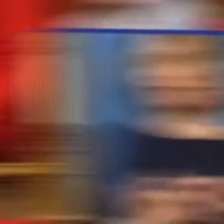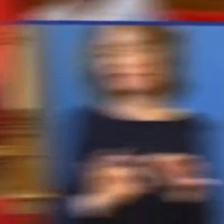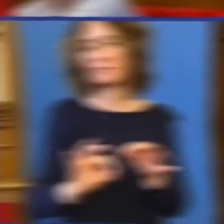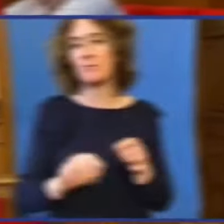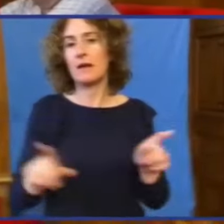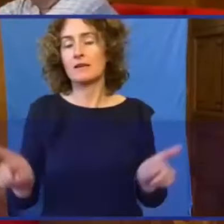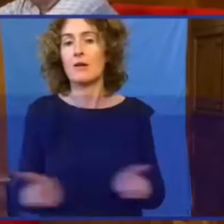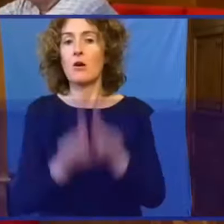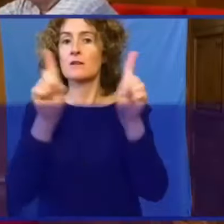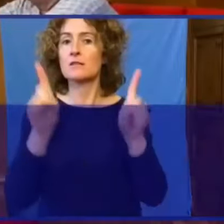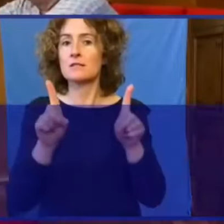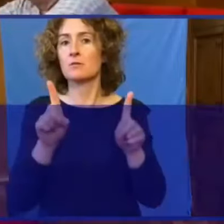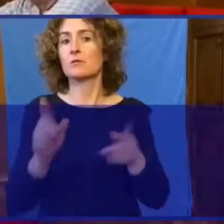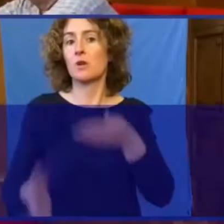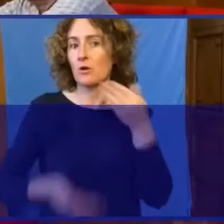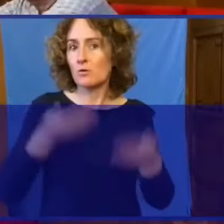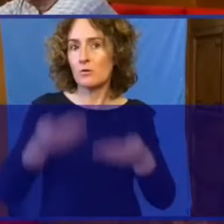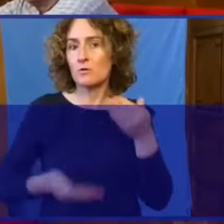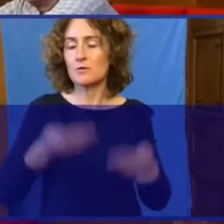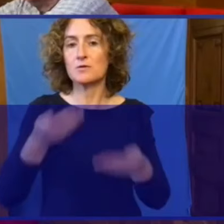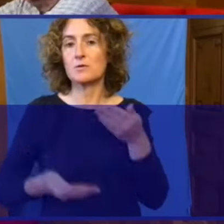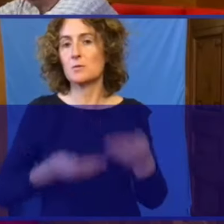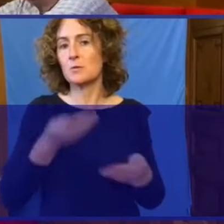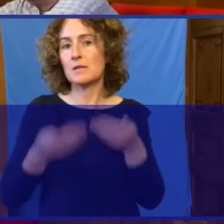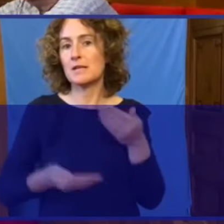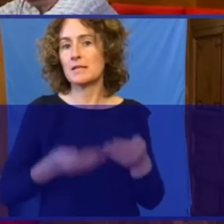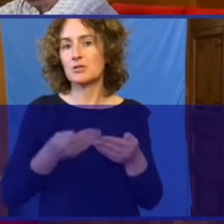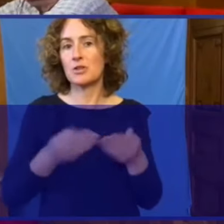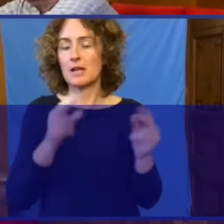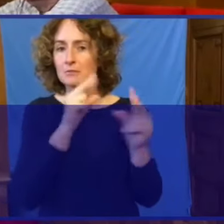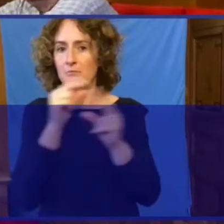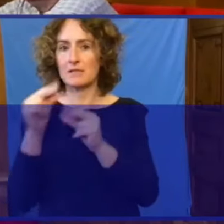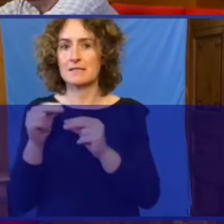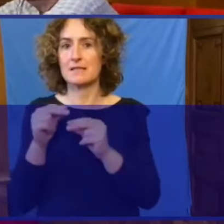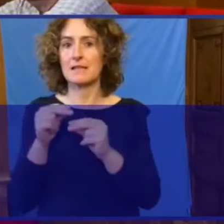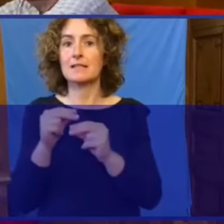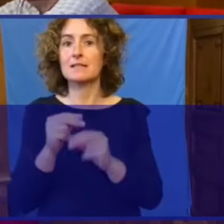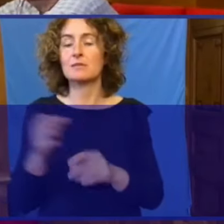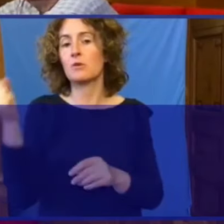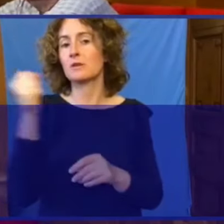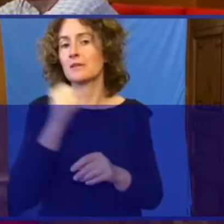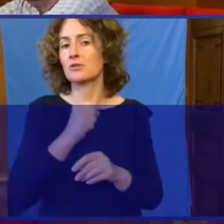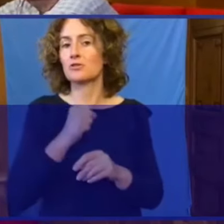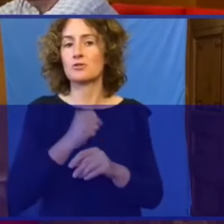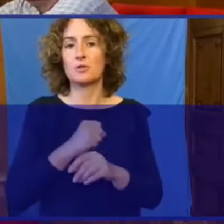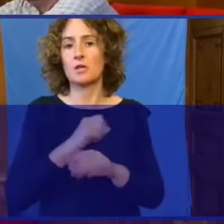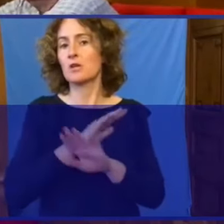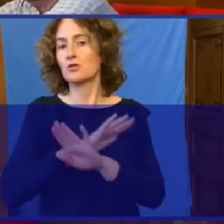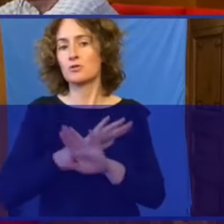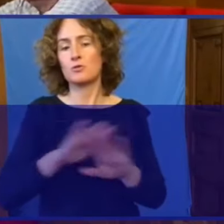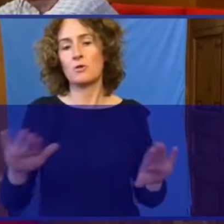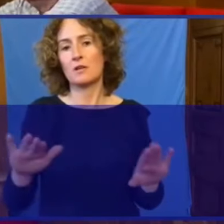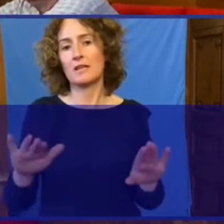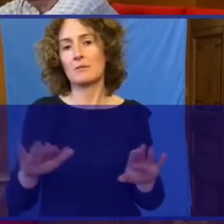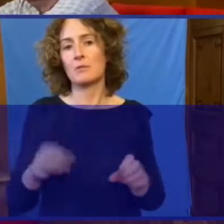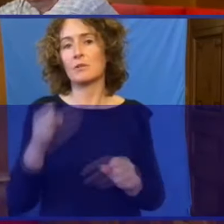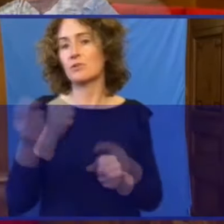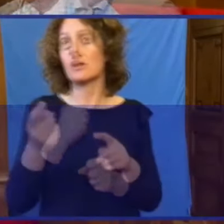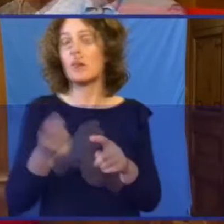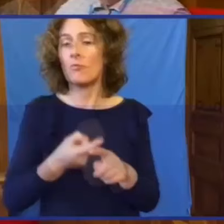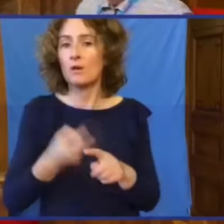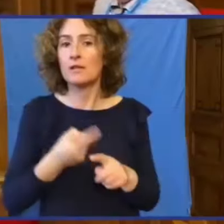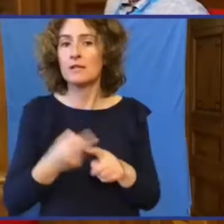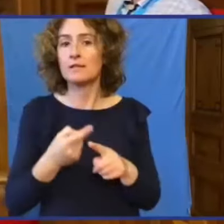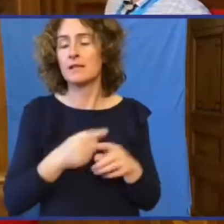De soha, soha nem jutott eszünkbe az, hogy egy ember halálából politikai tőkét kovácsoljunk.